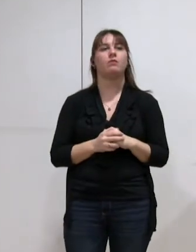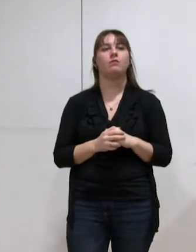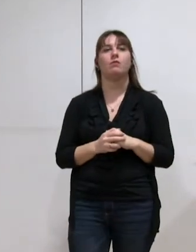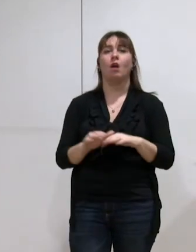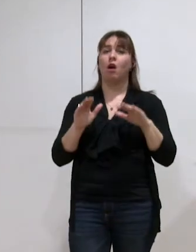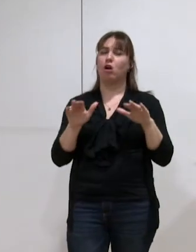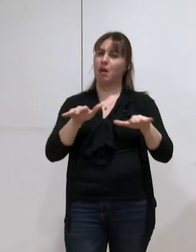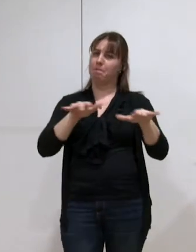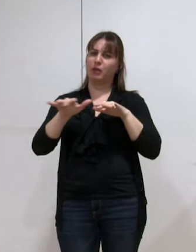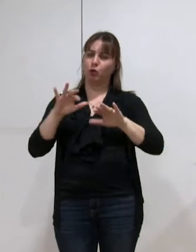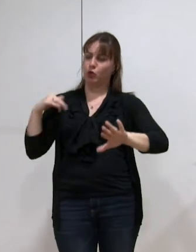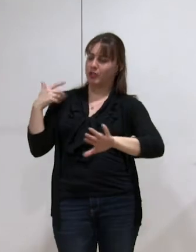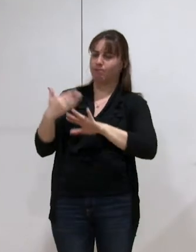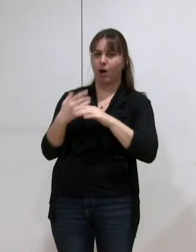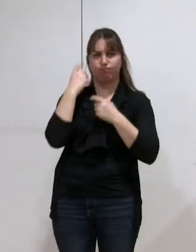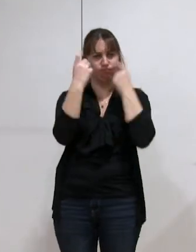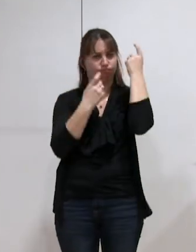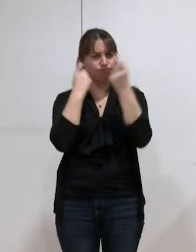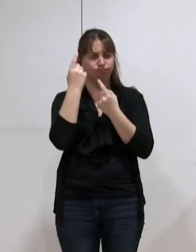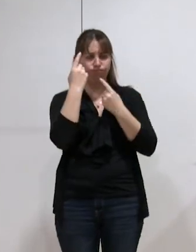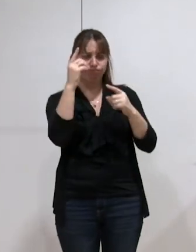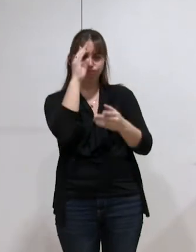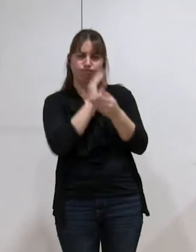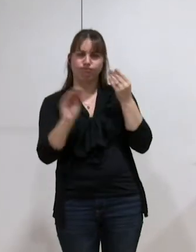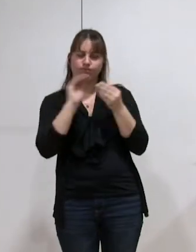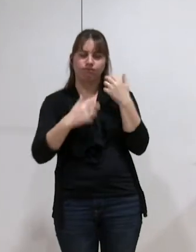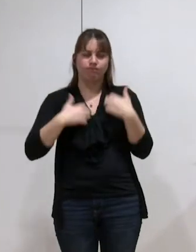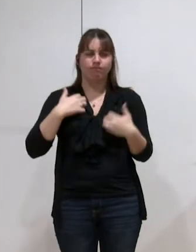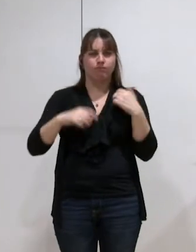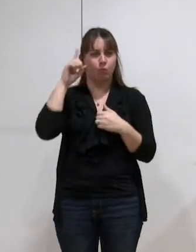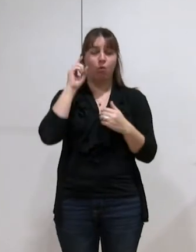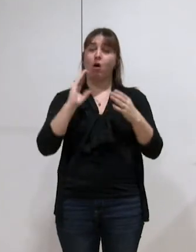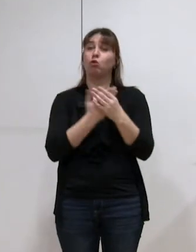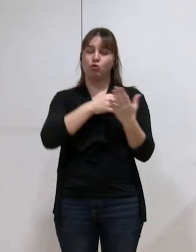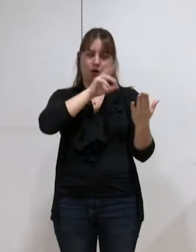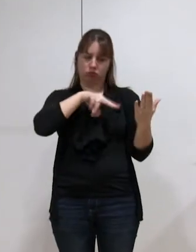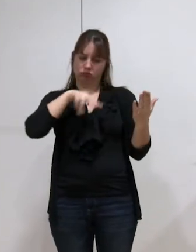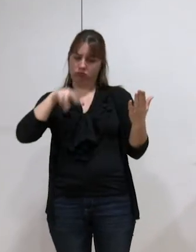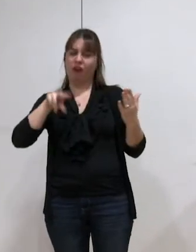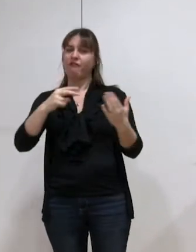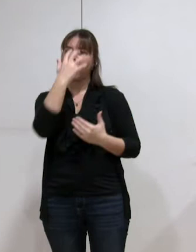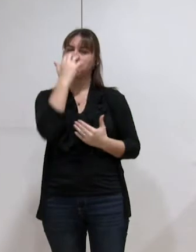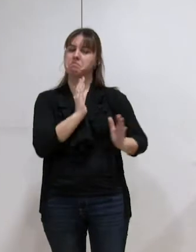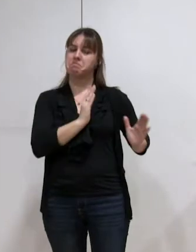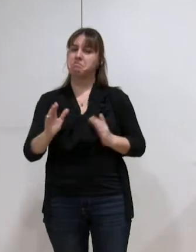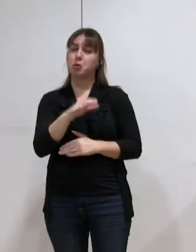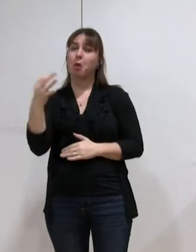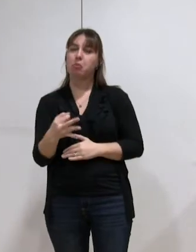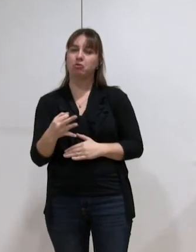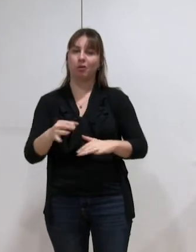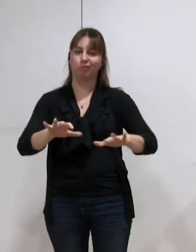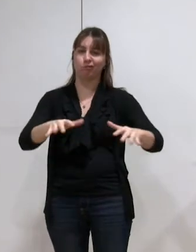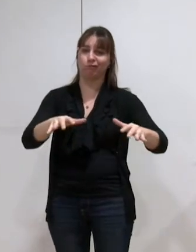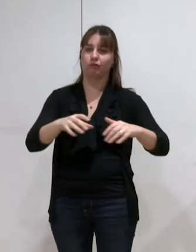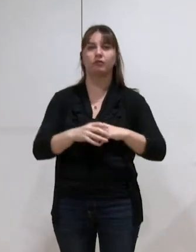posent sur la méthodologie qui a été employée parce qu'effectivement le document ne paraît pas quand même d'une rigueur absolue. Alors on nous explique